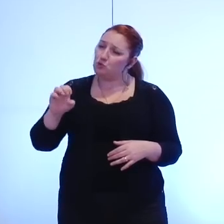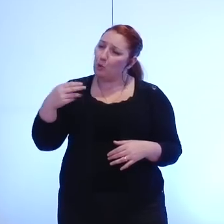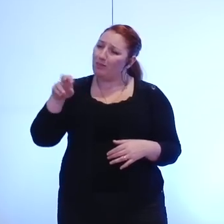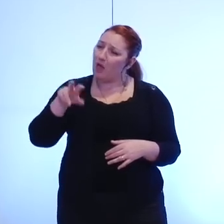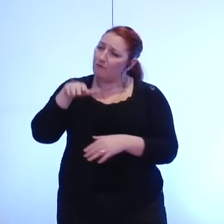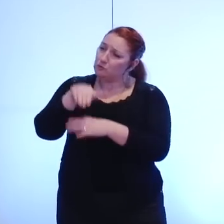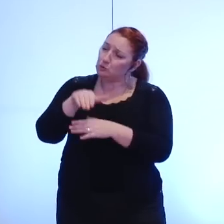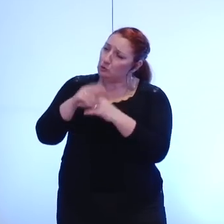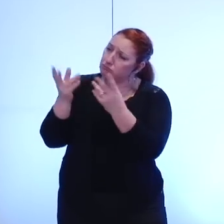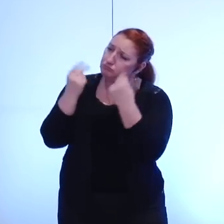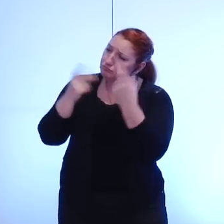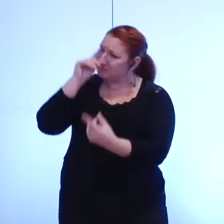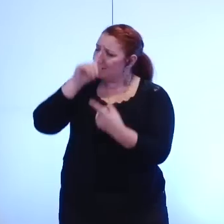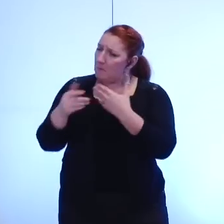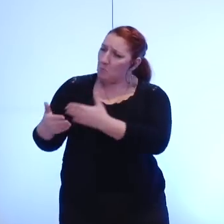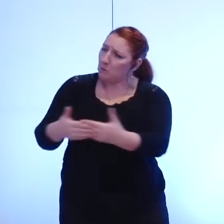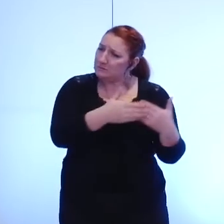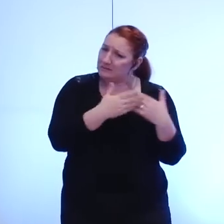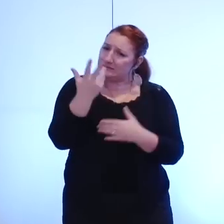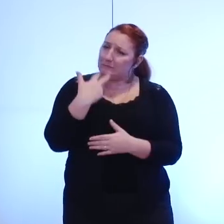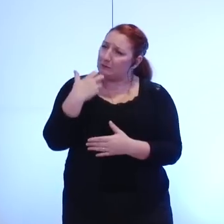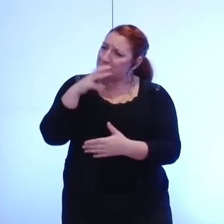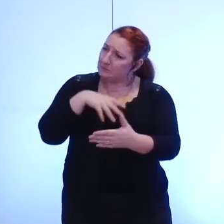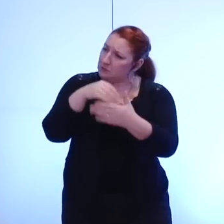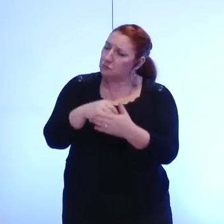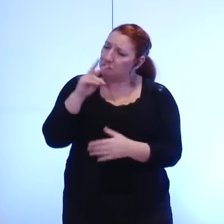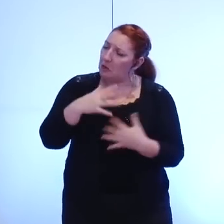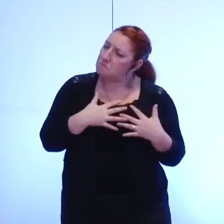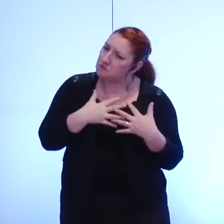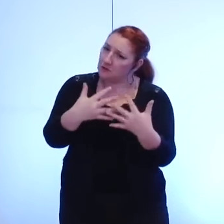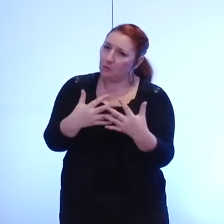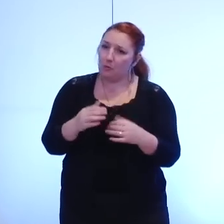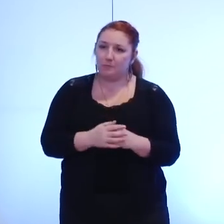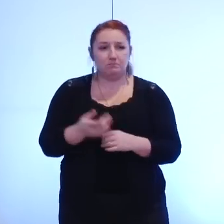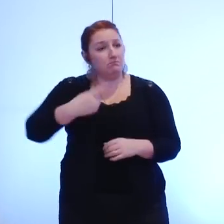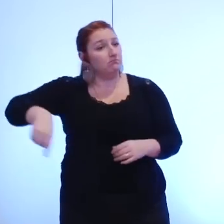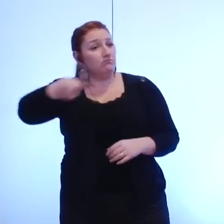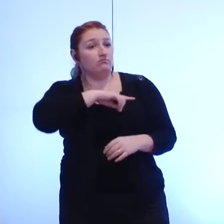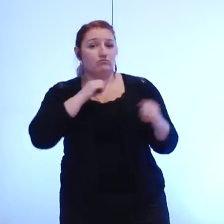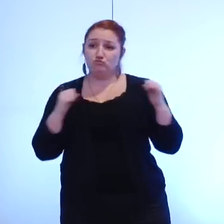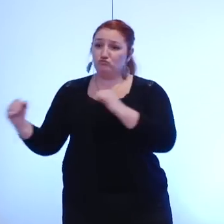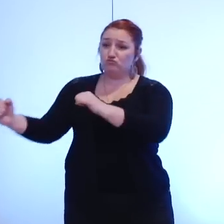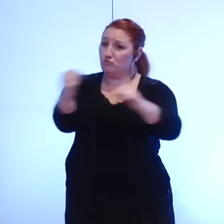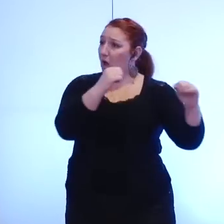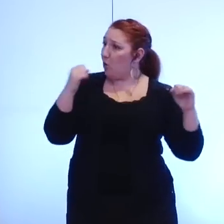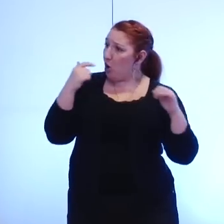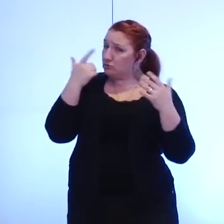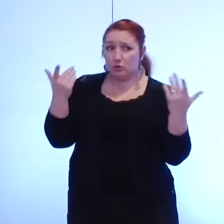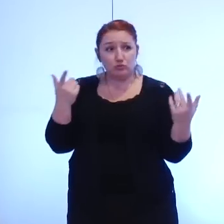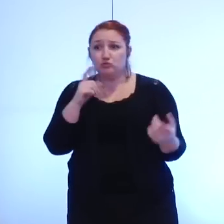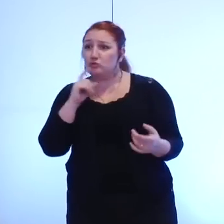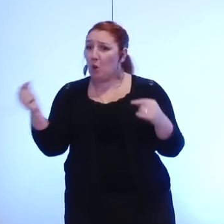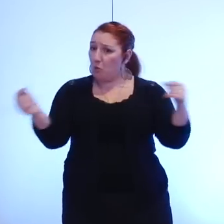services publics et la participation citoyenne et je crois que cette intention est partagée largement au vu des débats que nous avons eus mais